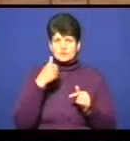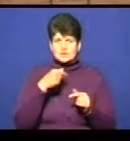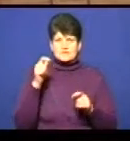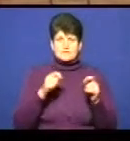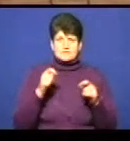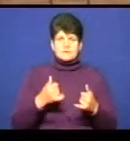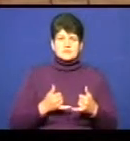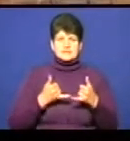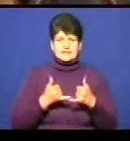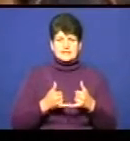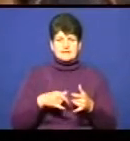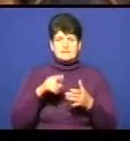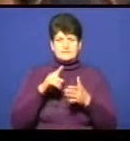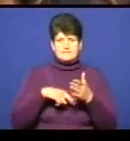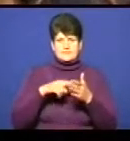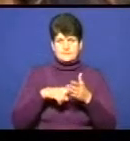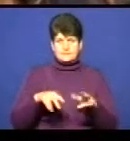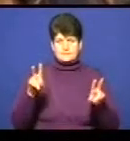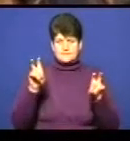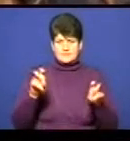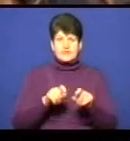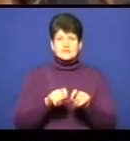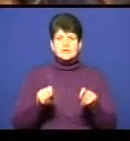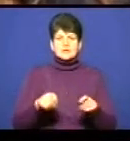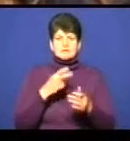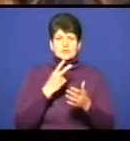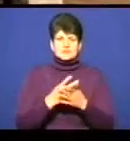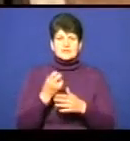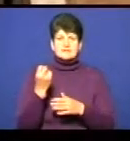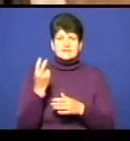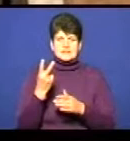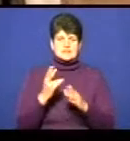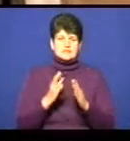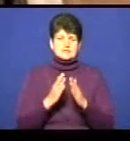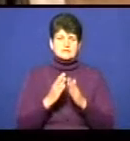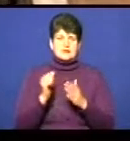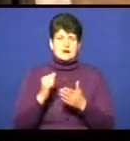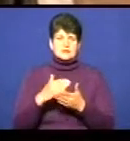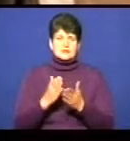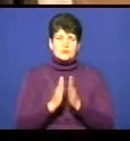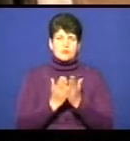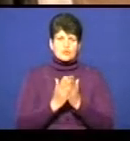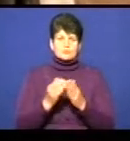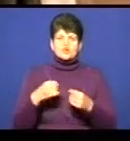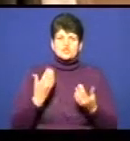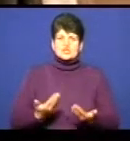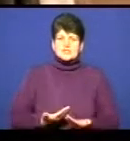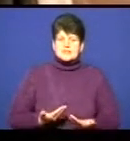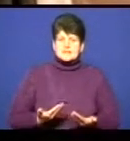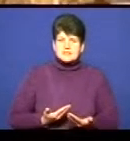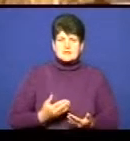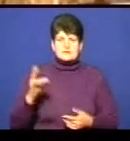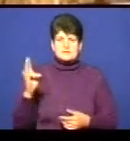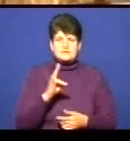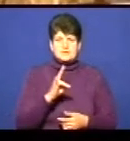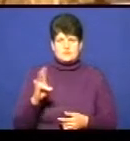присвятили релігійній тематиці. На відкритті представили 12 артбуків про життя та діяльність духовних осіб Тернопілля.